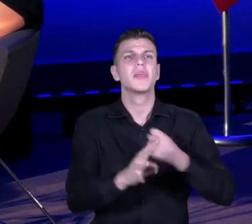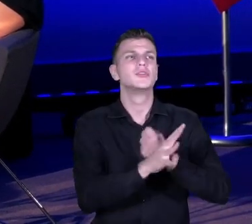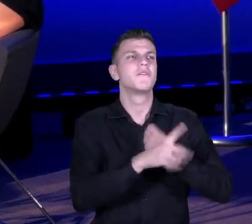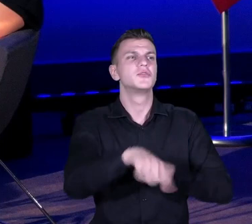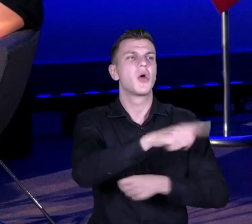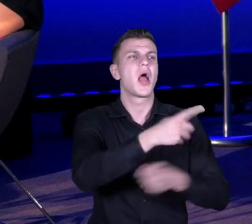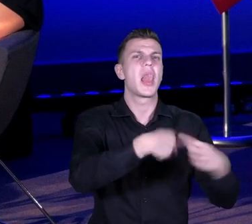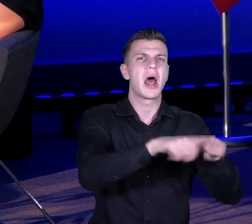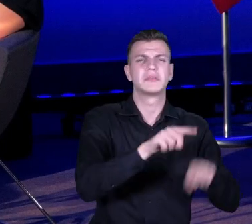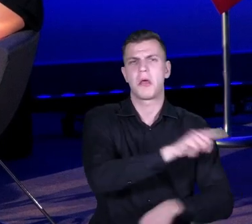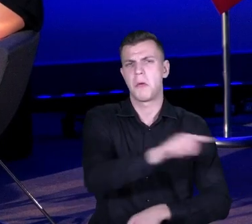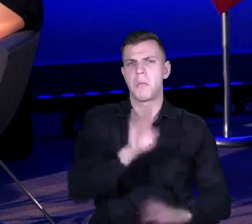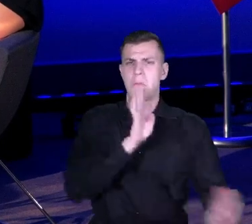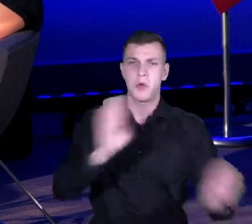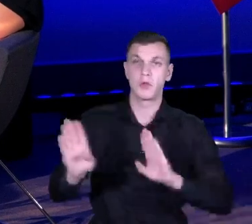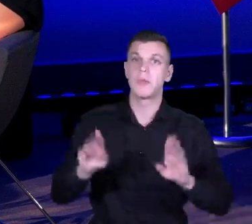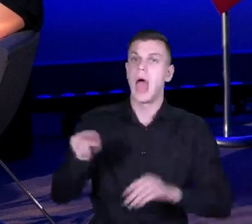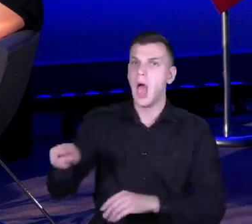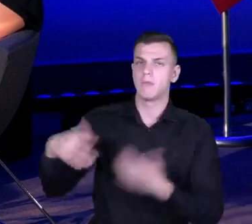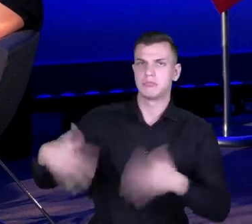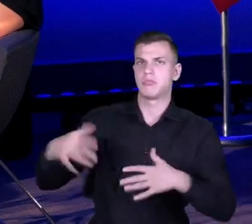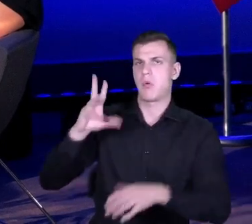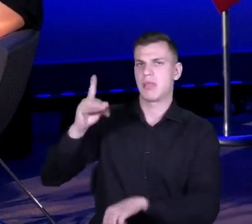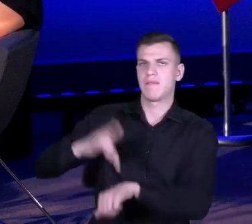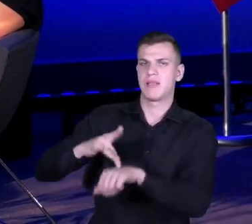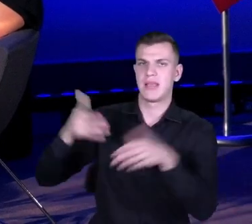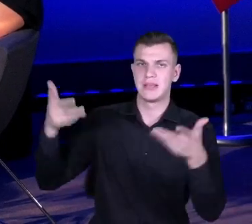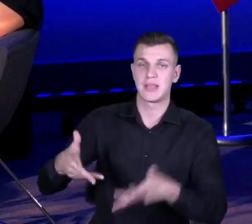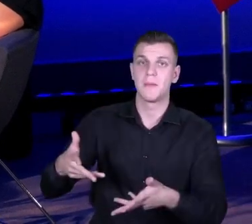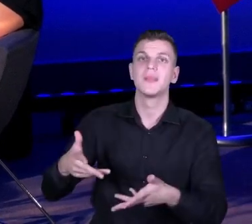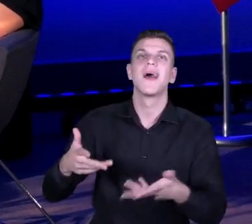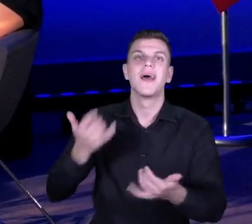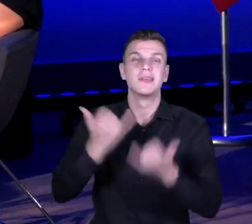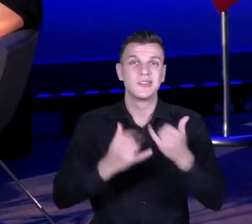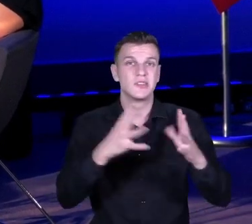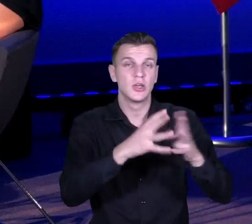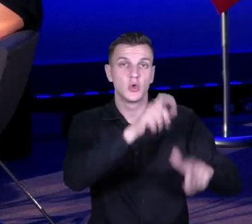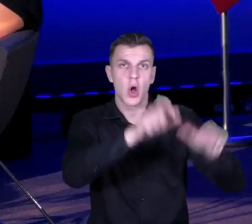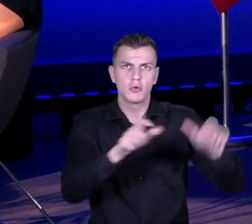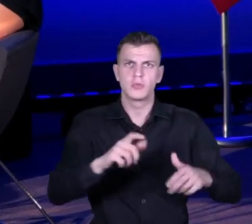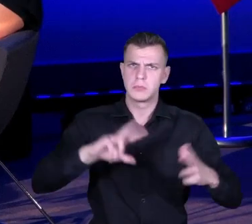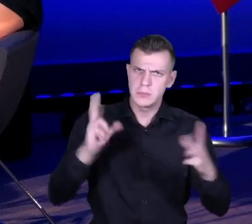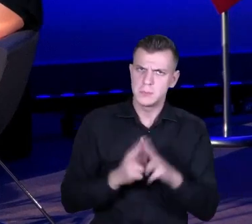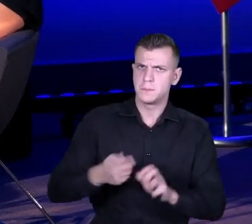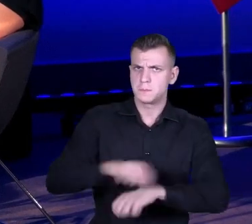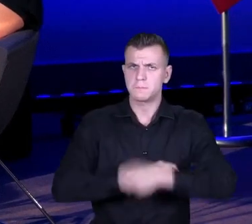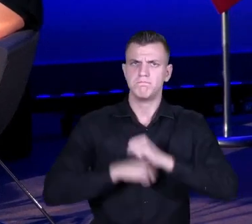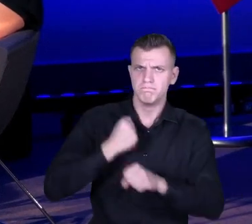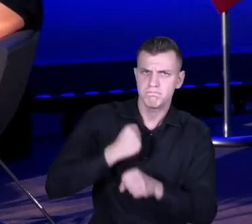dowód taki, że jak dziesięciu nauczycieli pracuje z uczniami i ustala, zastanawia się,